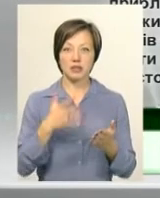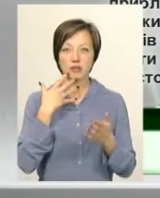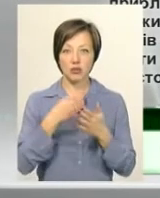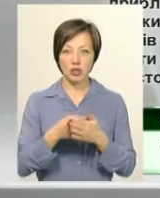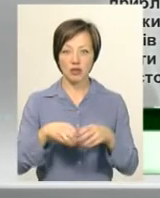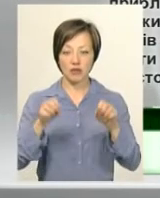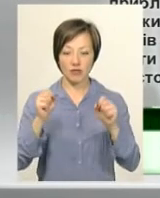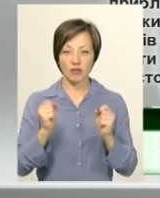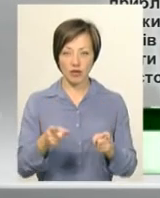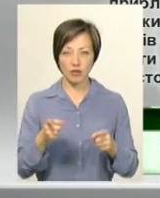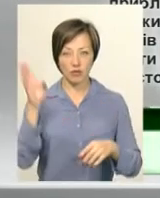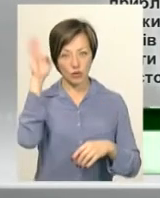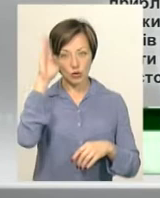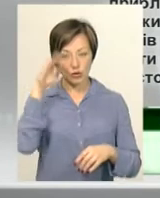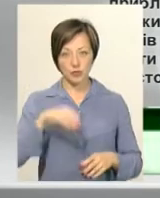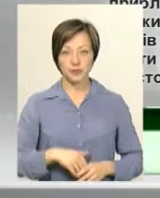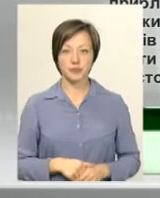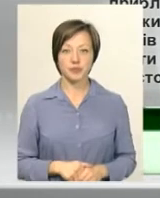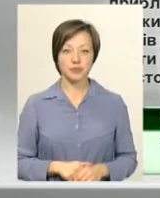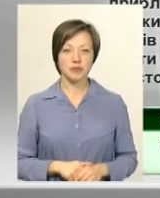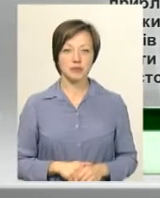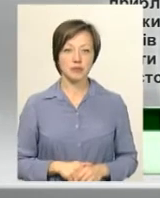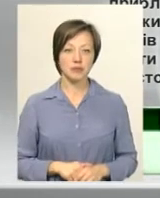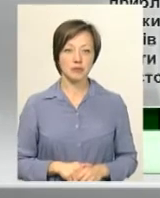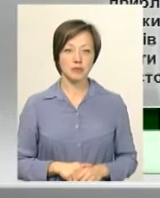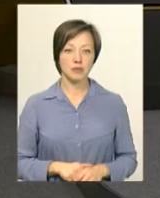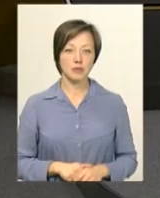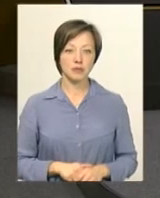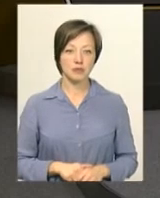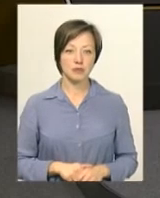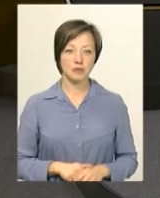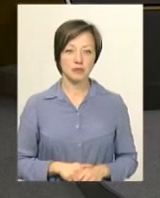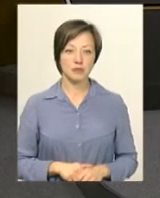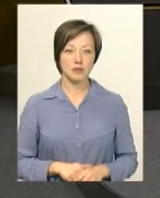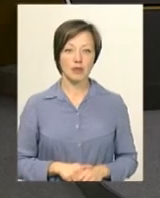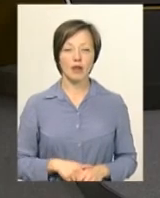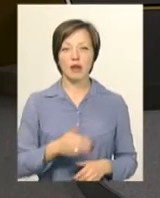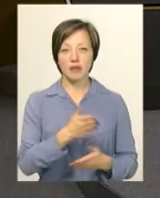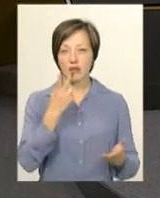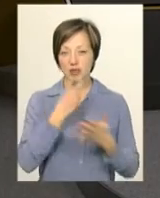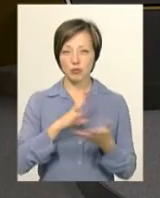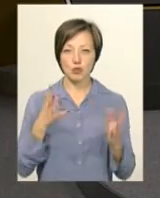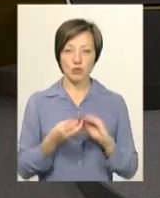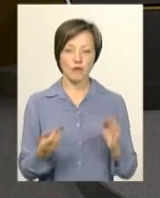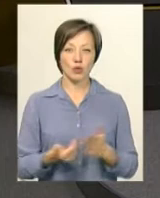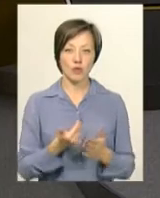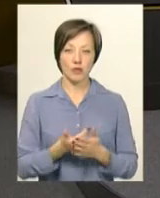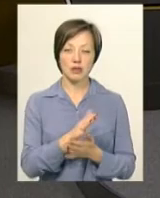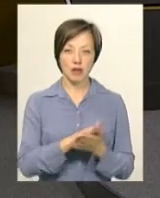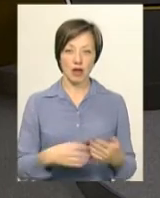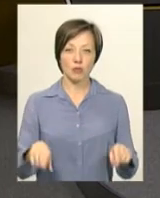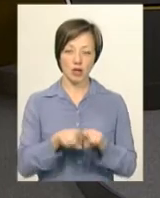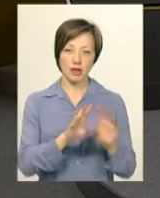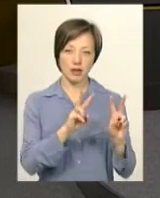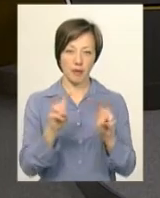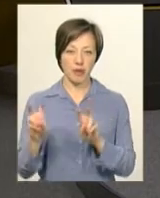злити цю воду і з відвищеним містом гіпохоліто-натрію. Ви дивитесь підсумковий випуск новин і далі коротко